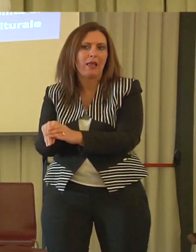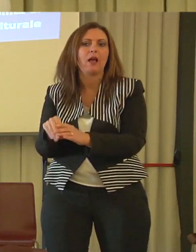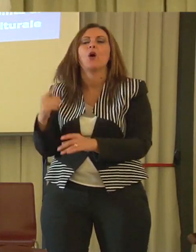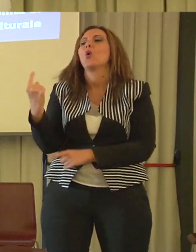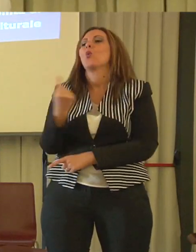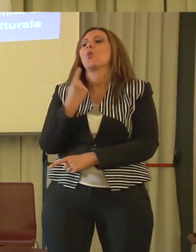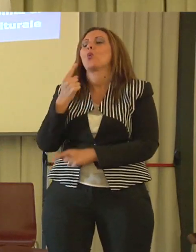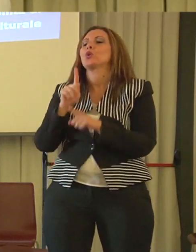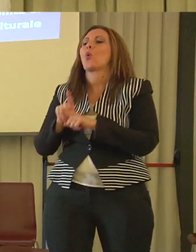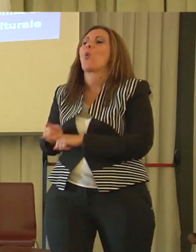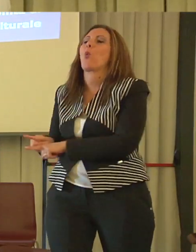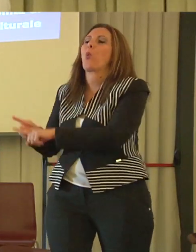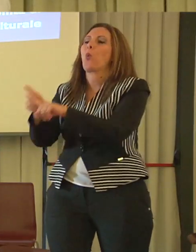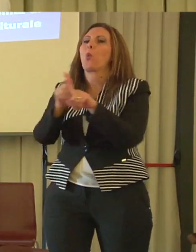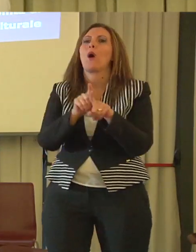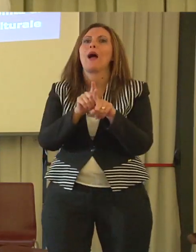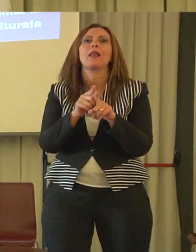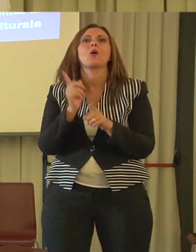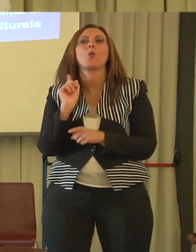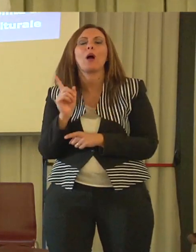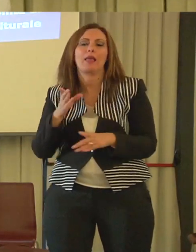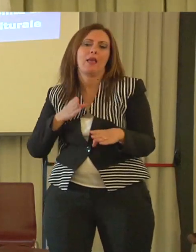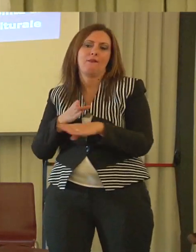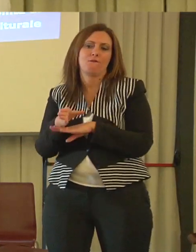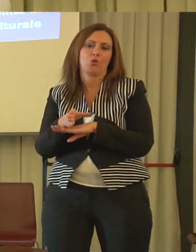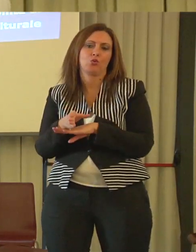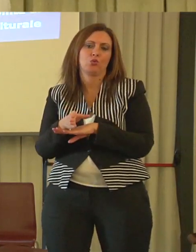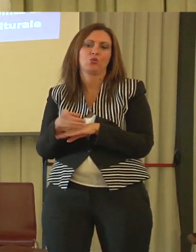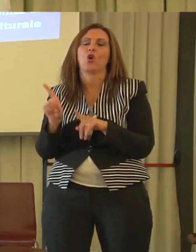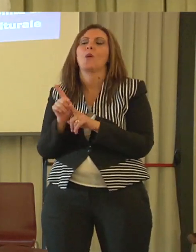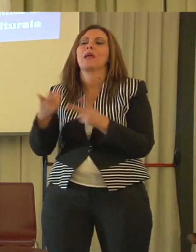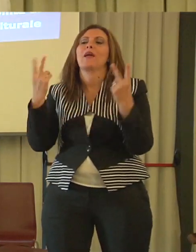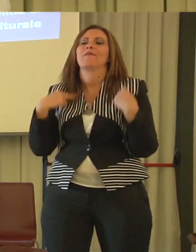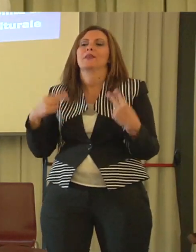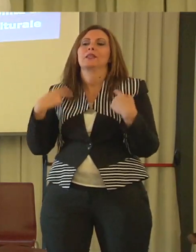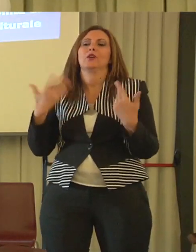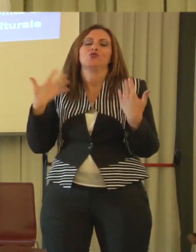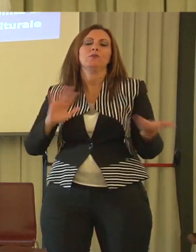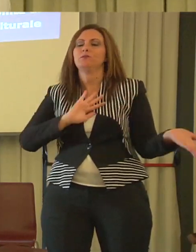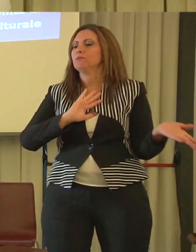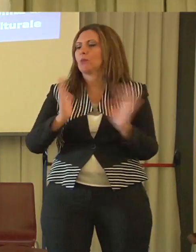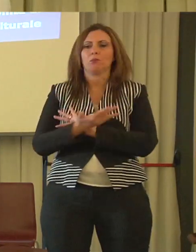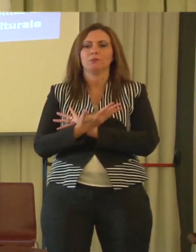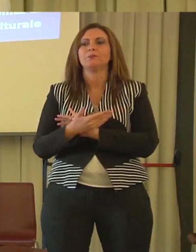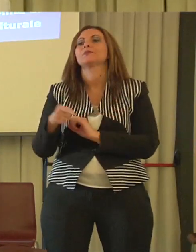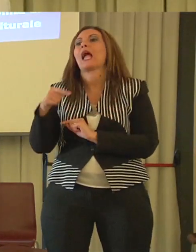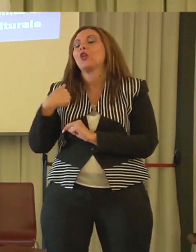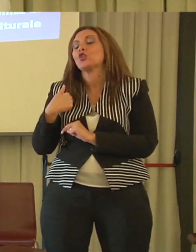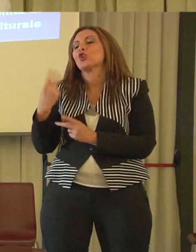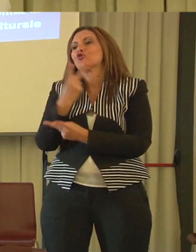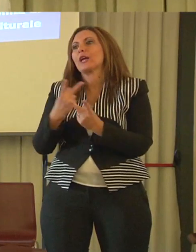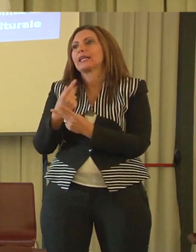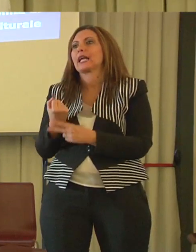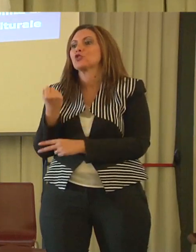denominatore comune, come dicevo, è l'infortunio, che ha cambiato loro la vita, per cui noi cerchiamo di sostenerli nel